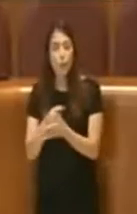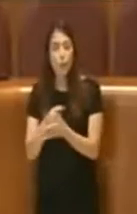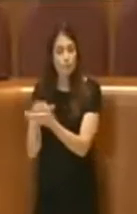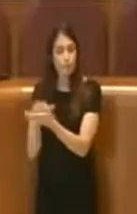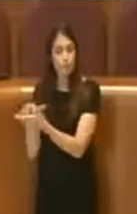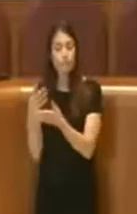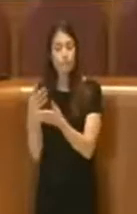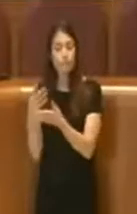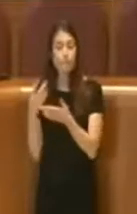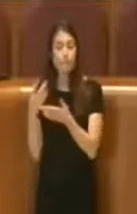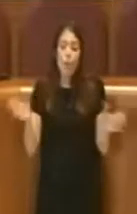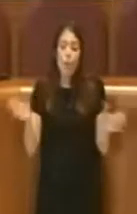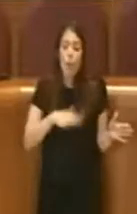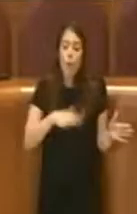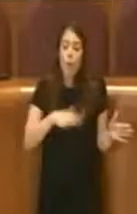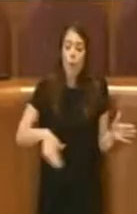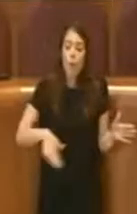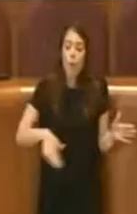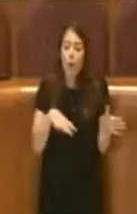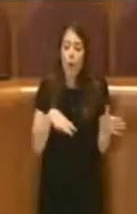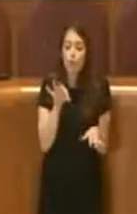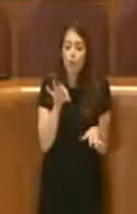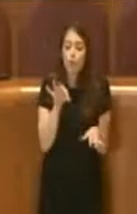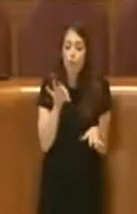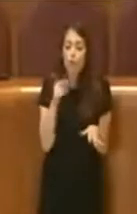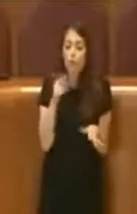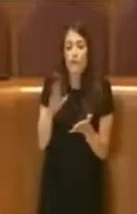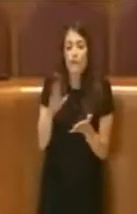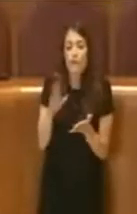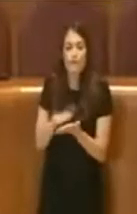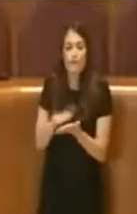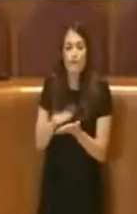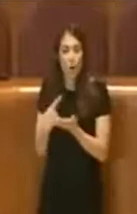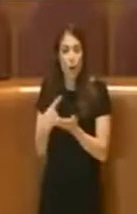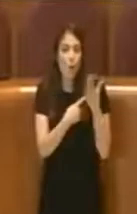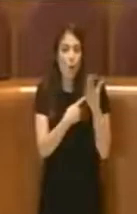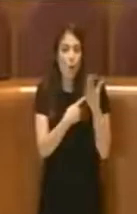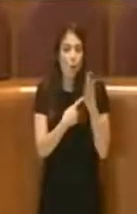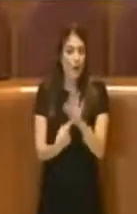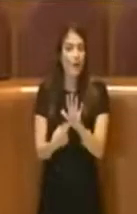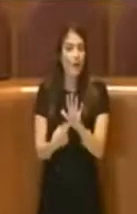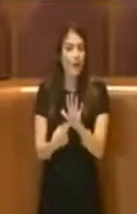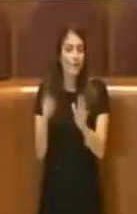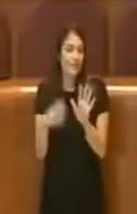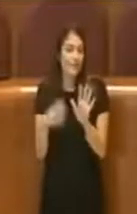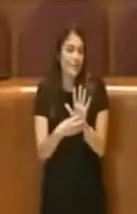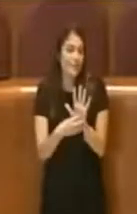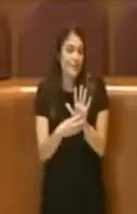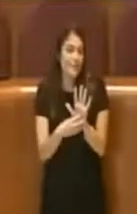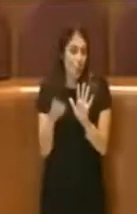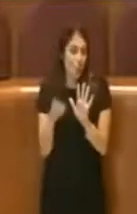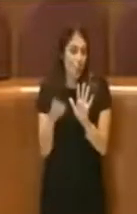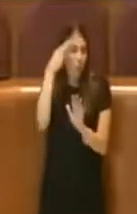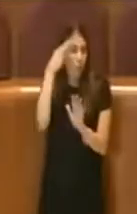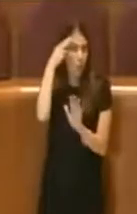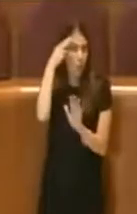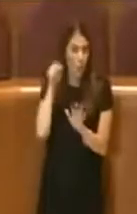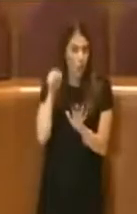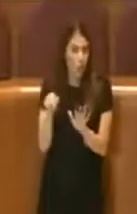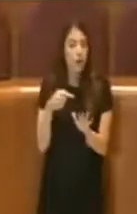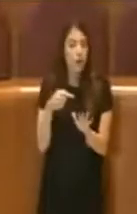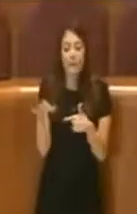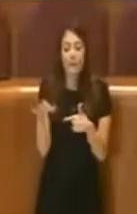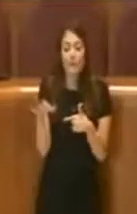collocare in un luogo scelto possibilmente per il suo valore rappresentativo simbolico. Dedicare una